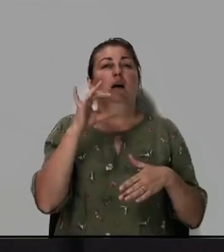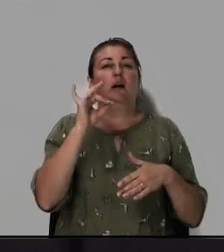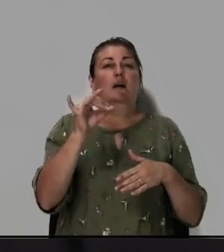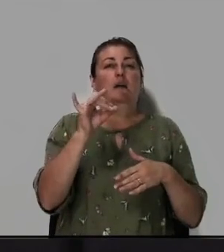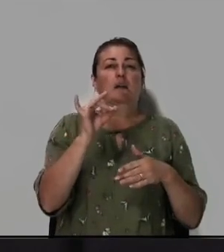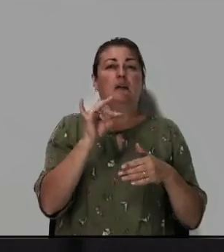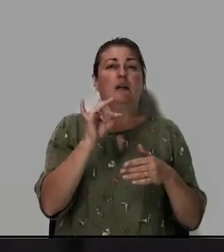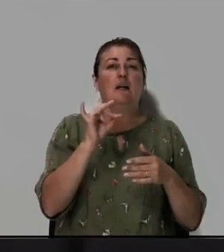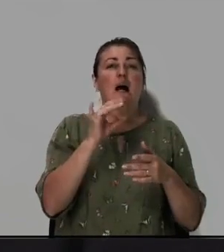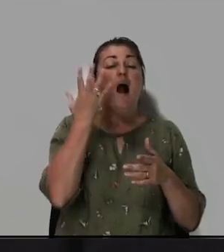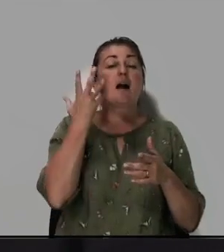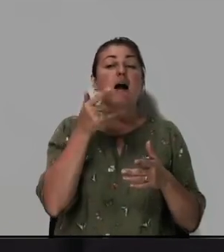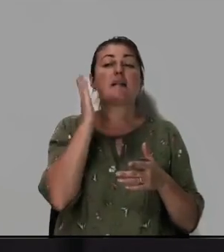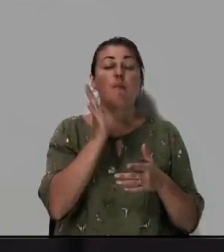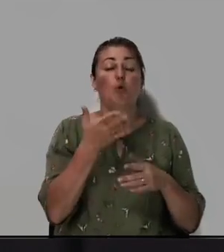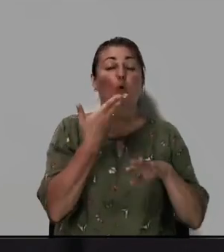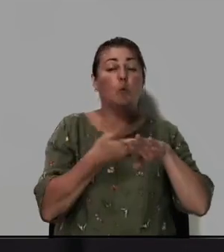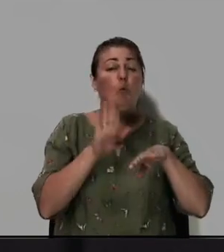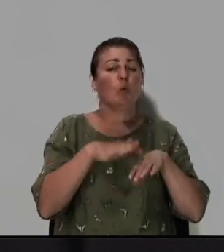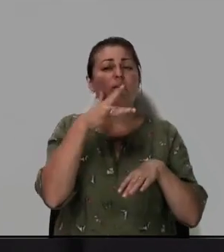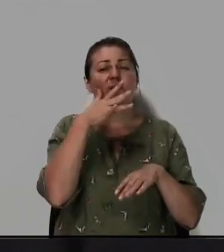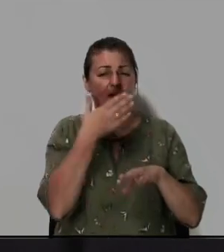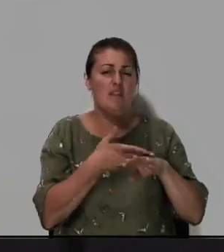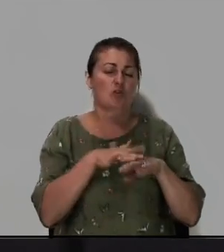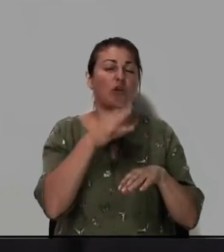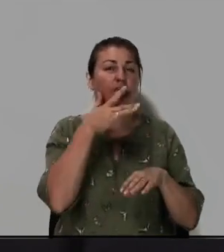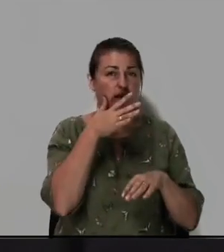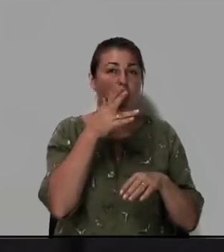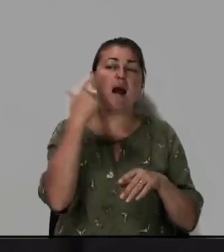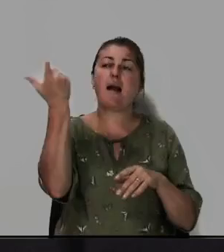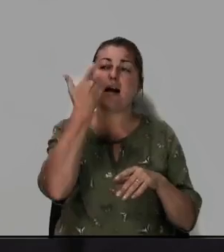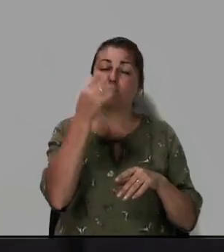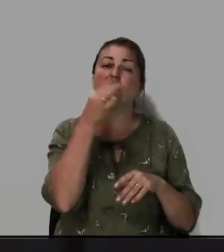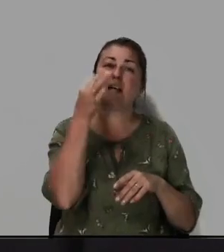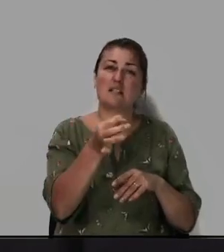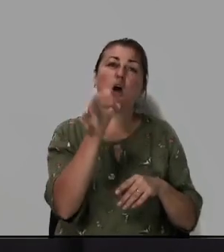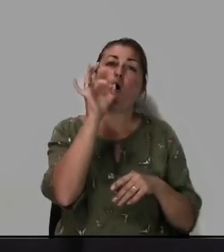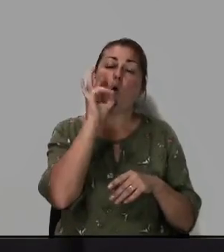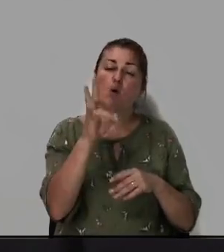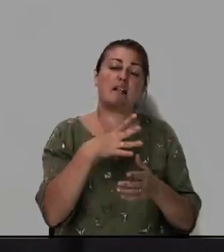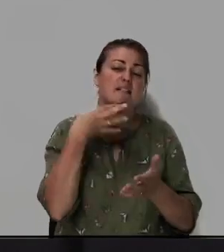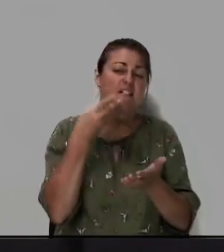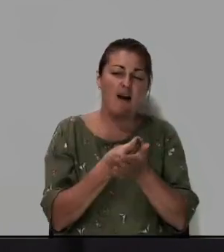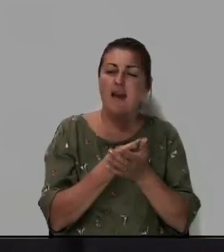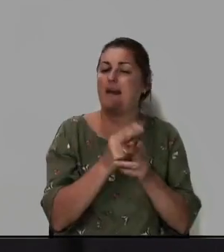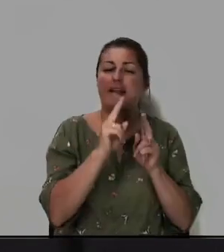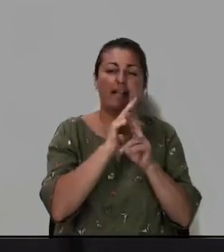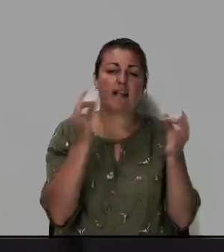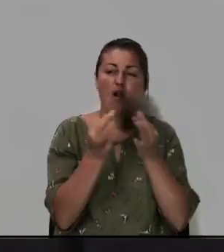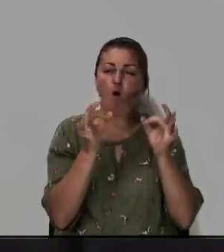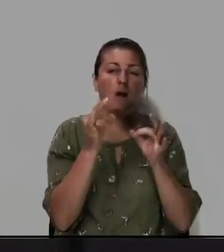когда будет трудное время трудное время Господь сказал Он своих никогда не оставит